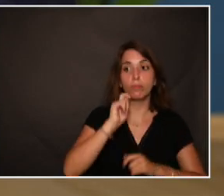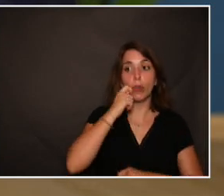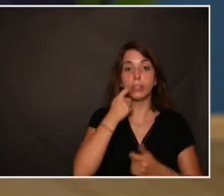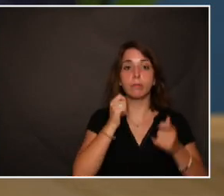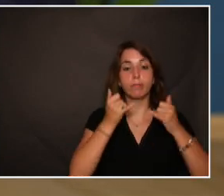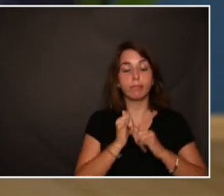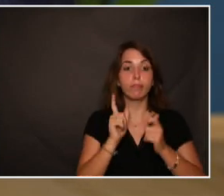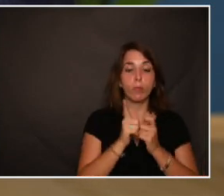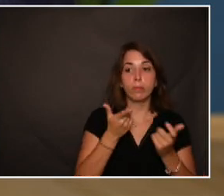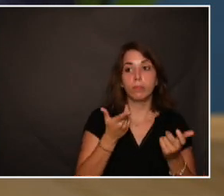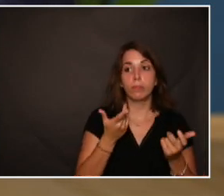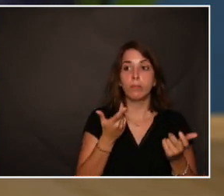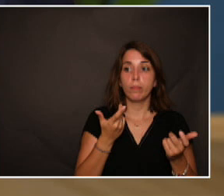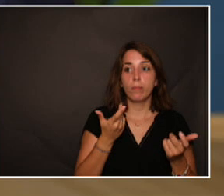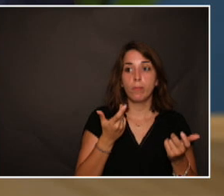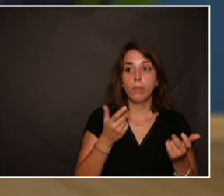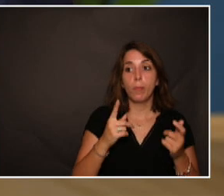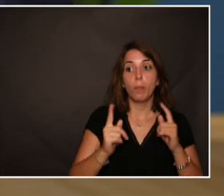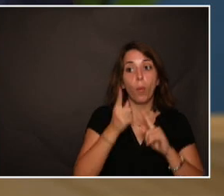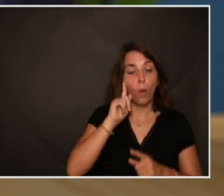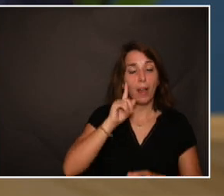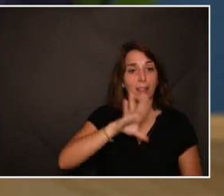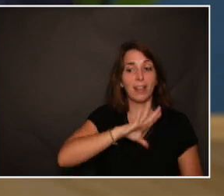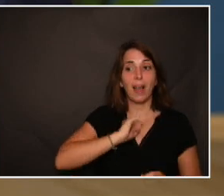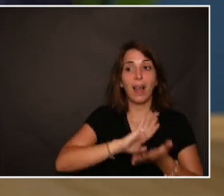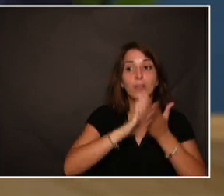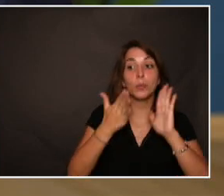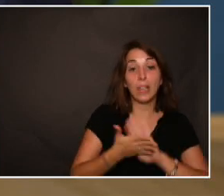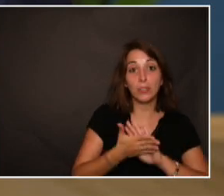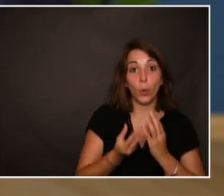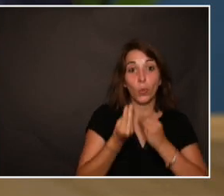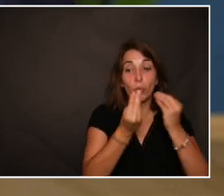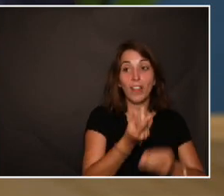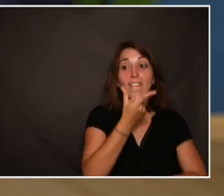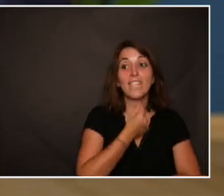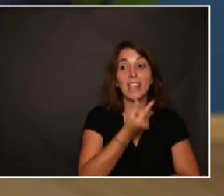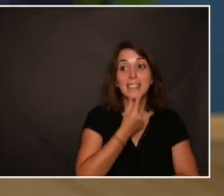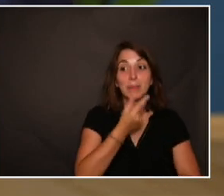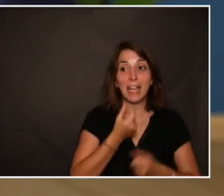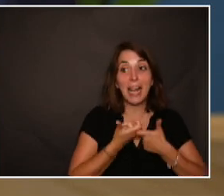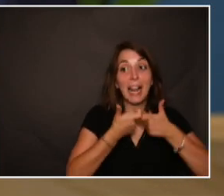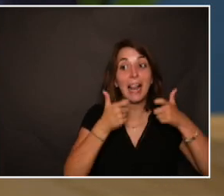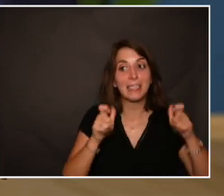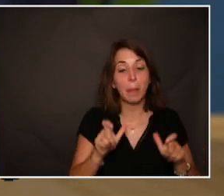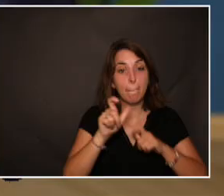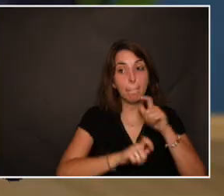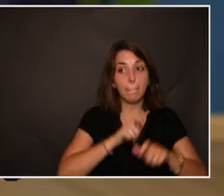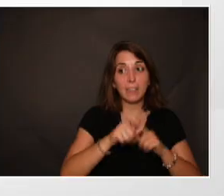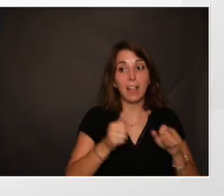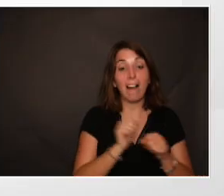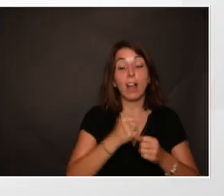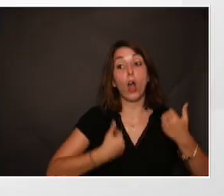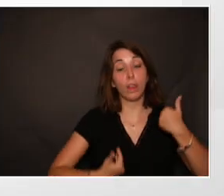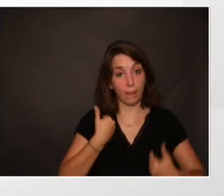savoir qu y a une association qui cherche à faciliter l'accessibilité des personnes avec des